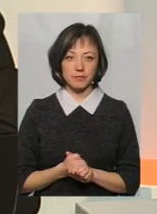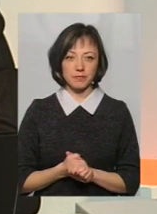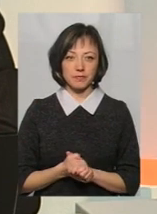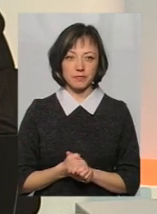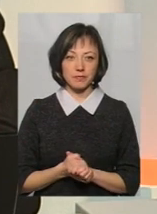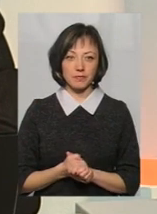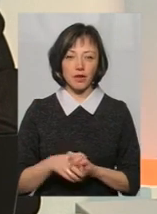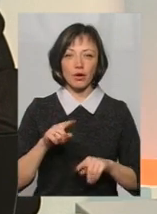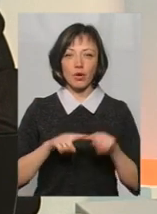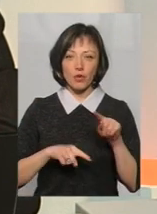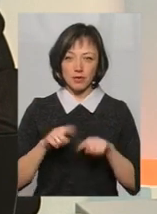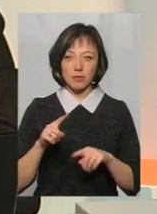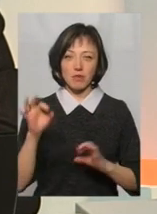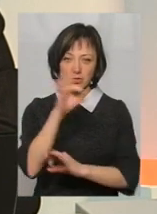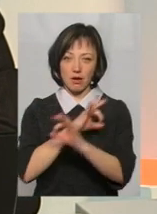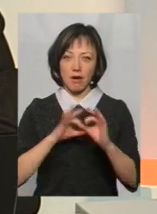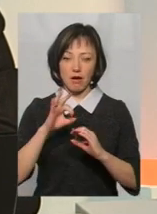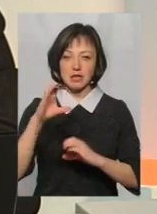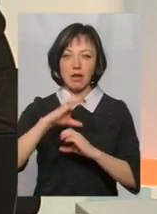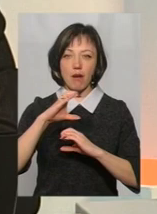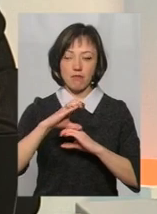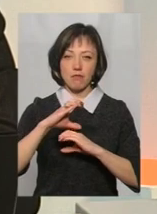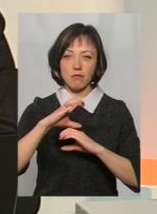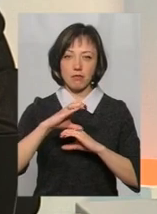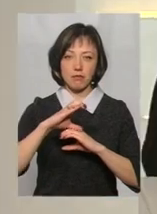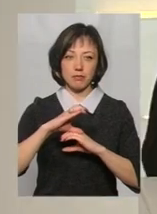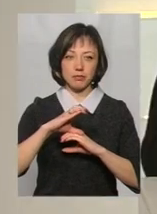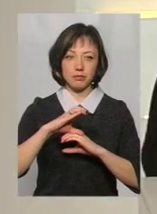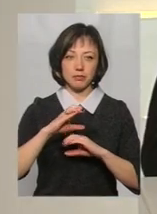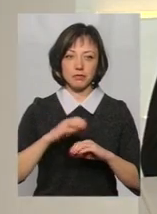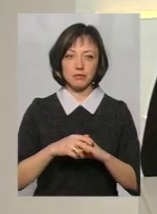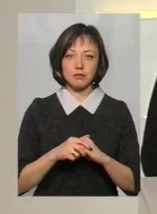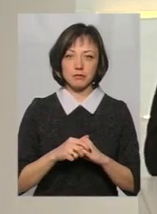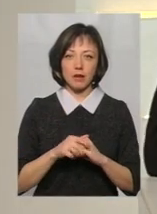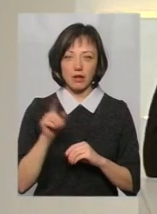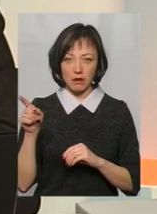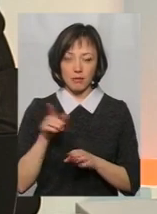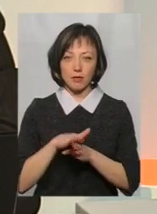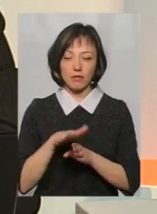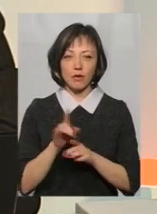З родственниками по скайпу, да. Вони щось розповідають, що там відбувається?